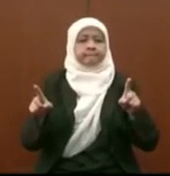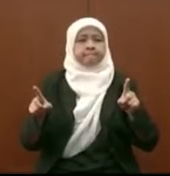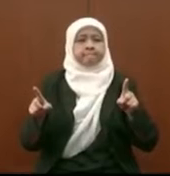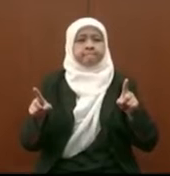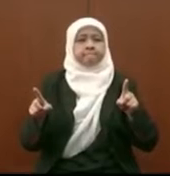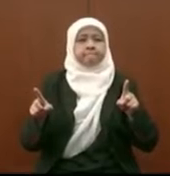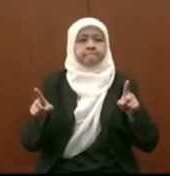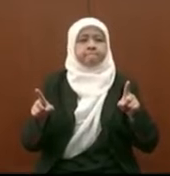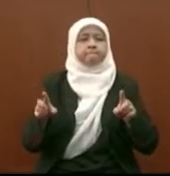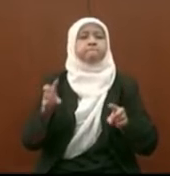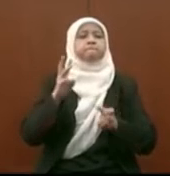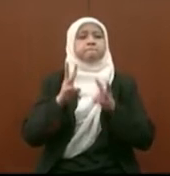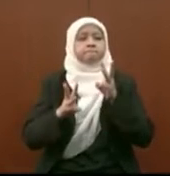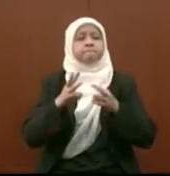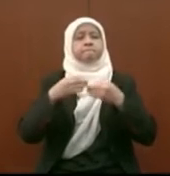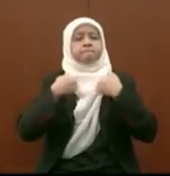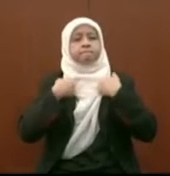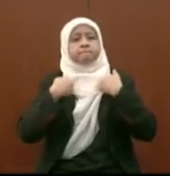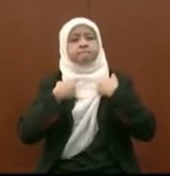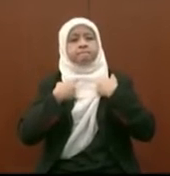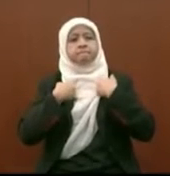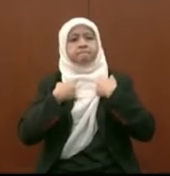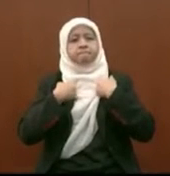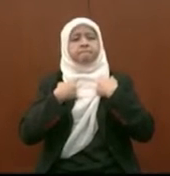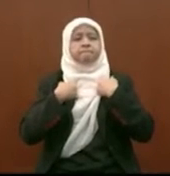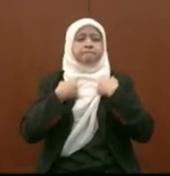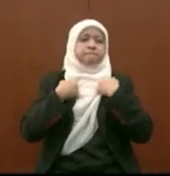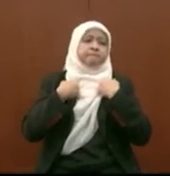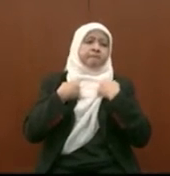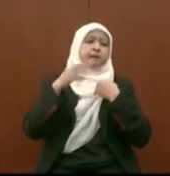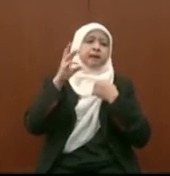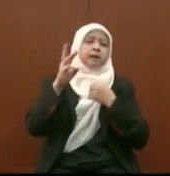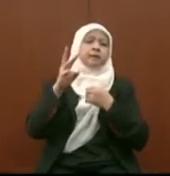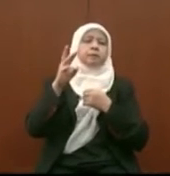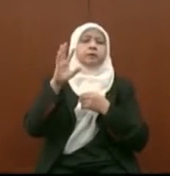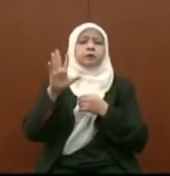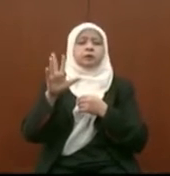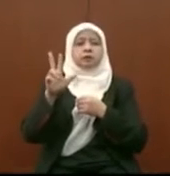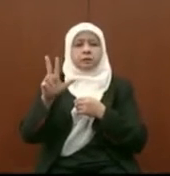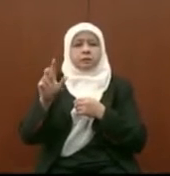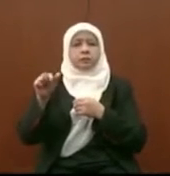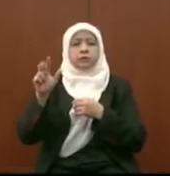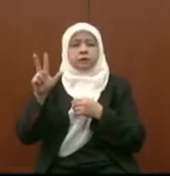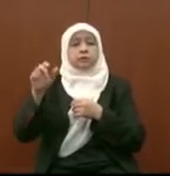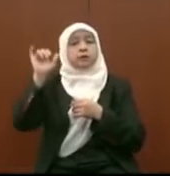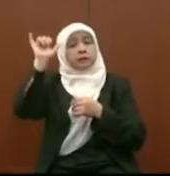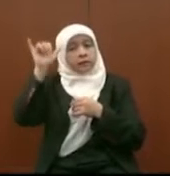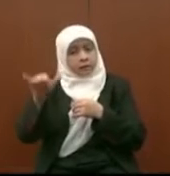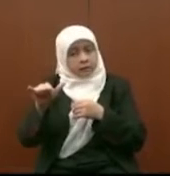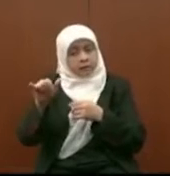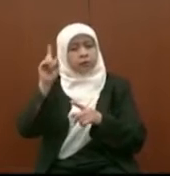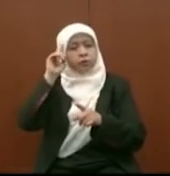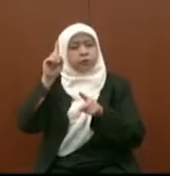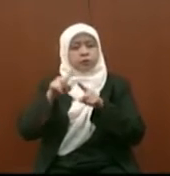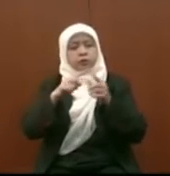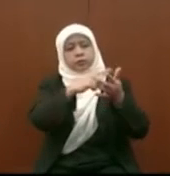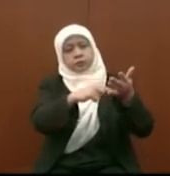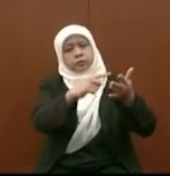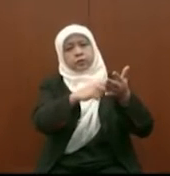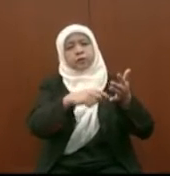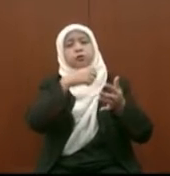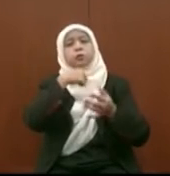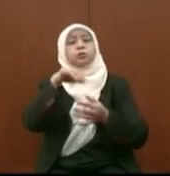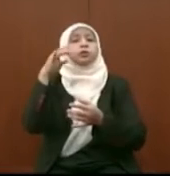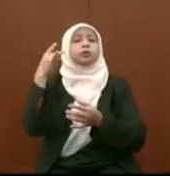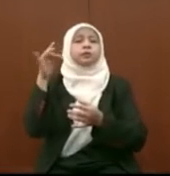di sini walaupun ada yang mengatakan walaupun 63.3% ini kata ya setuju mengundi 18 ini adalah